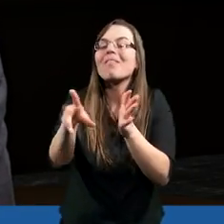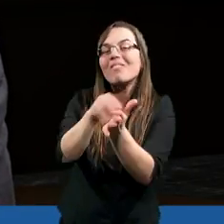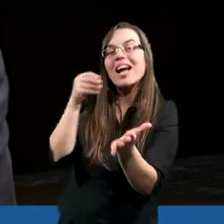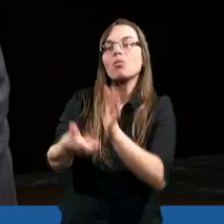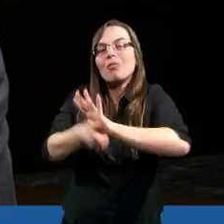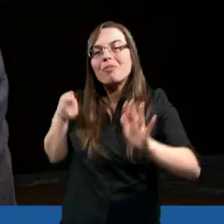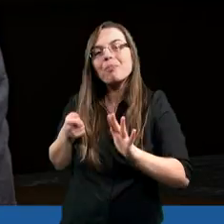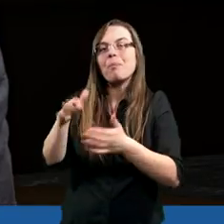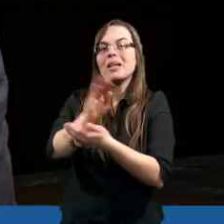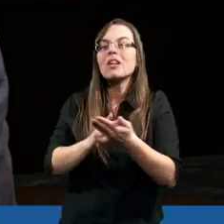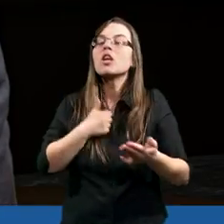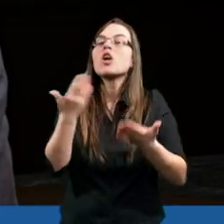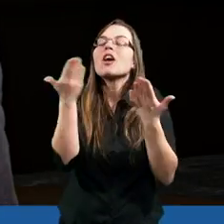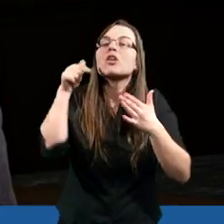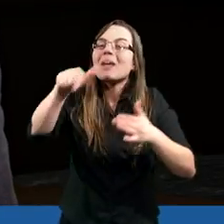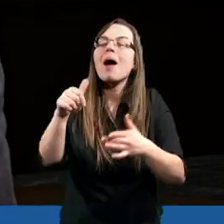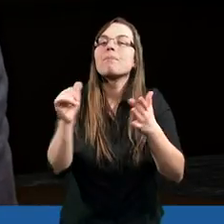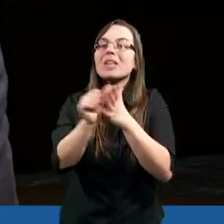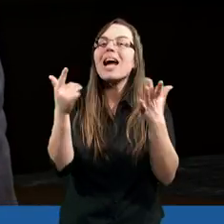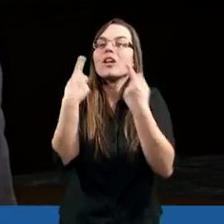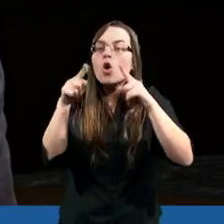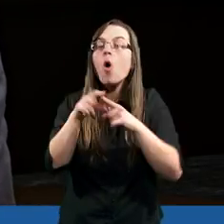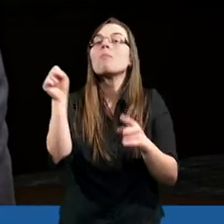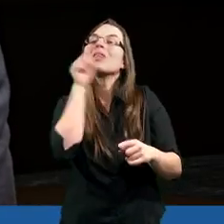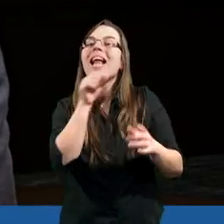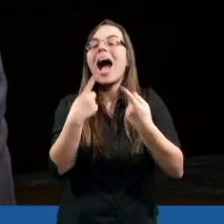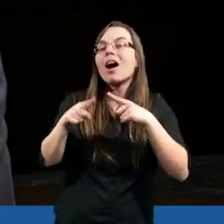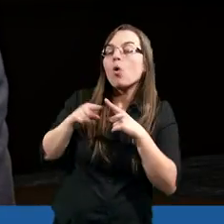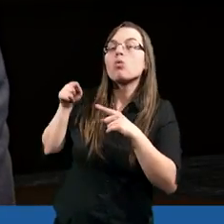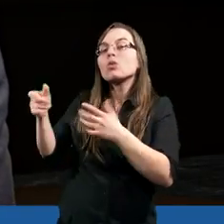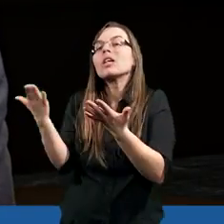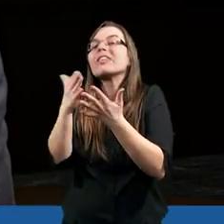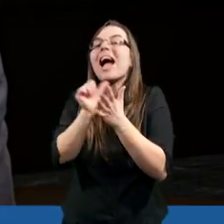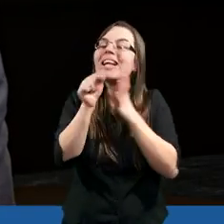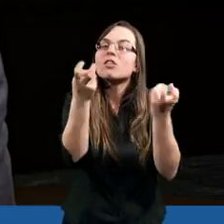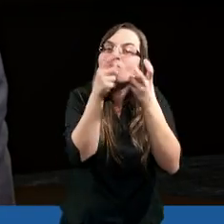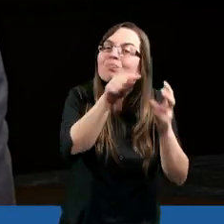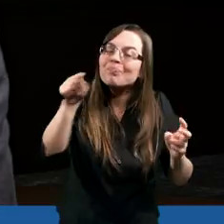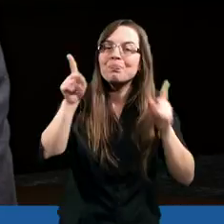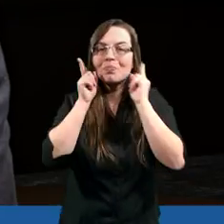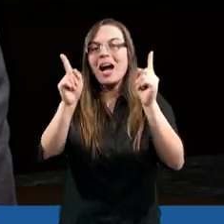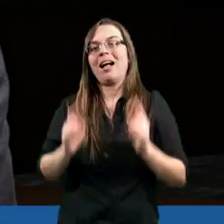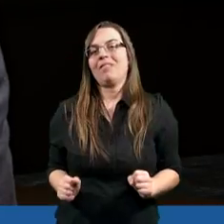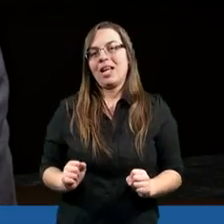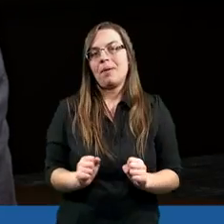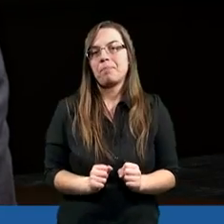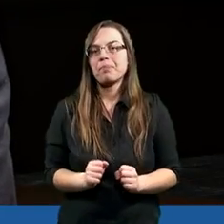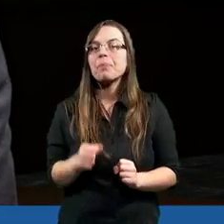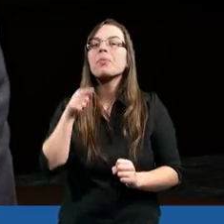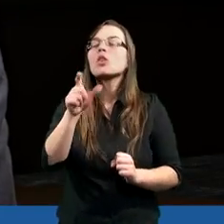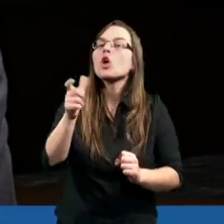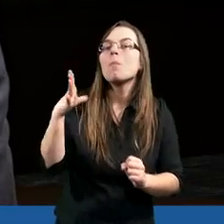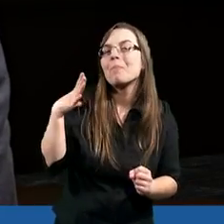powiedzieli, Kościół nie ma swojej nazwy, bo stary Kościół ma. Był to Izrael, prawda? Judea. To